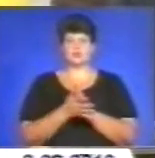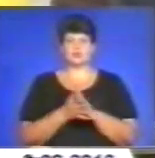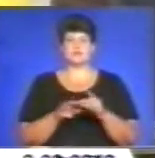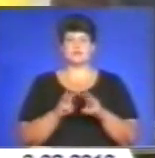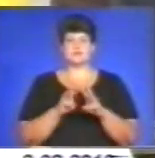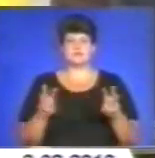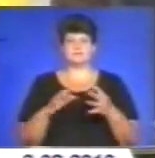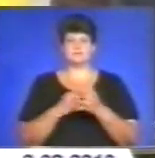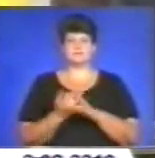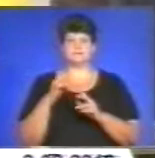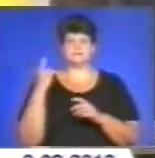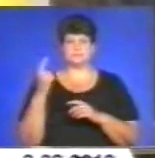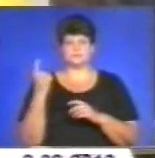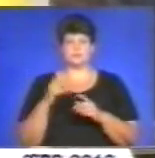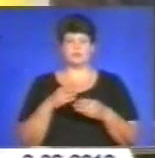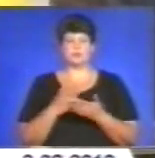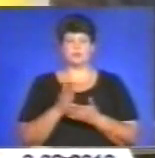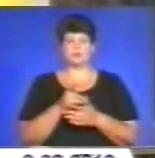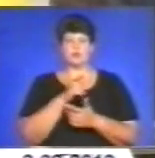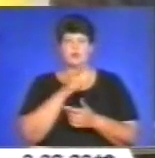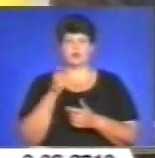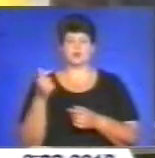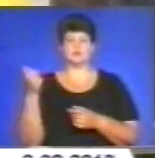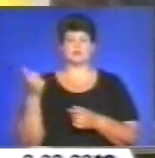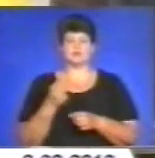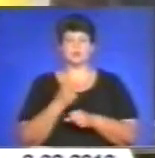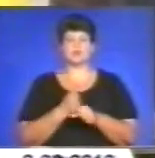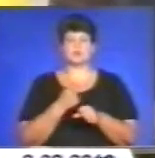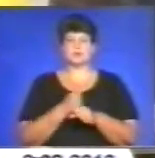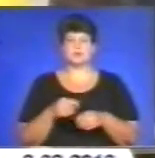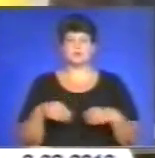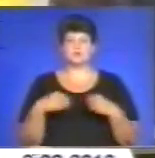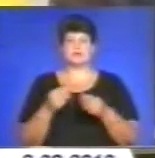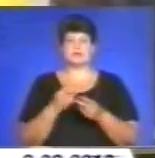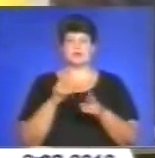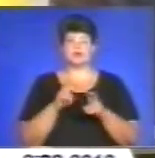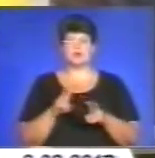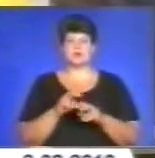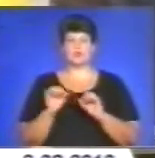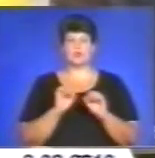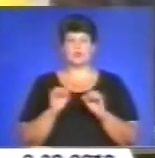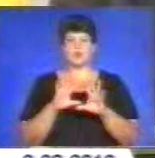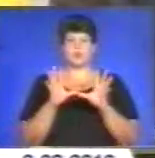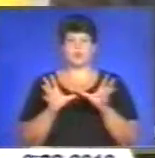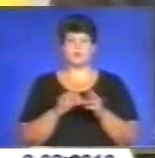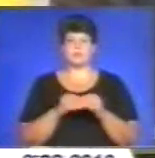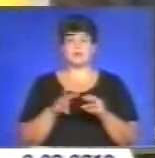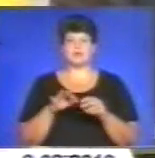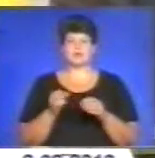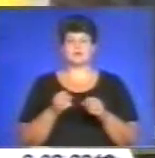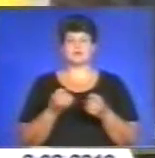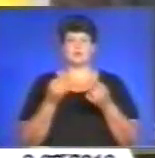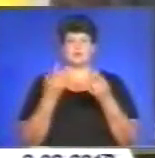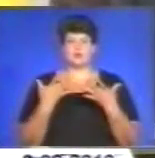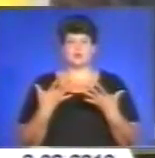аграрної політики і продовольства, протягом тижня розробити і подати на розгляд уряду комплексний механізм спрощення логістики